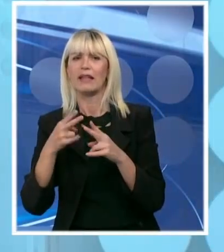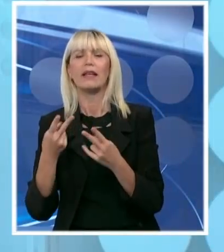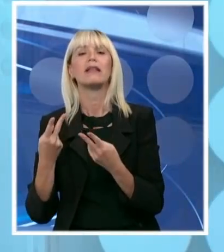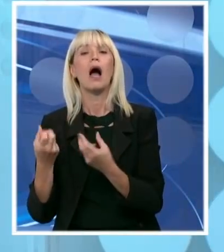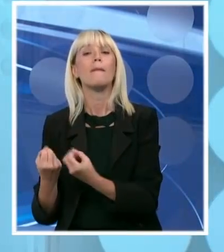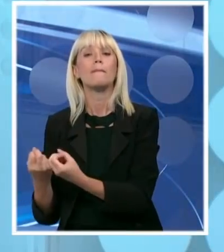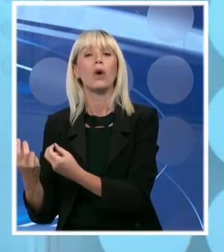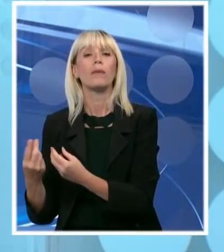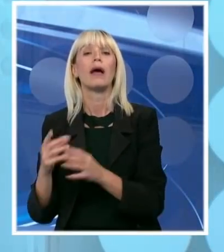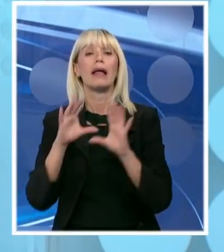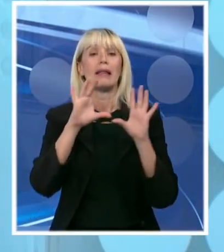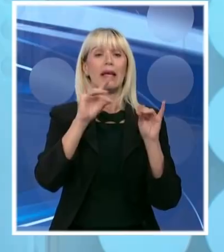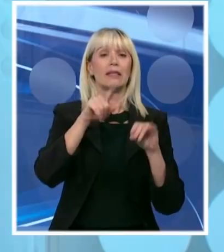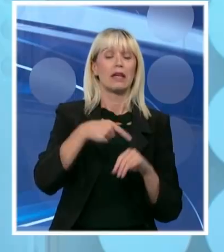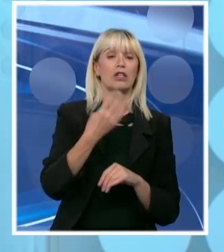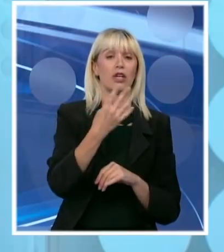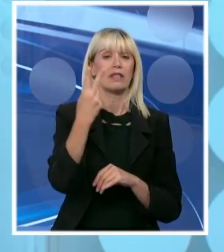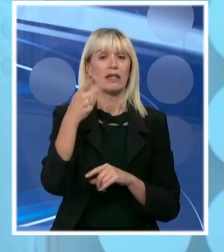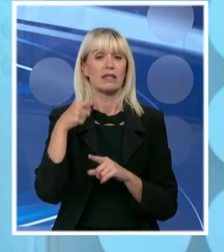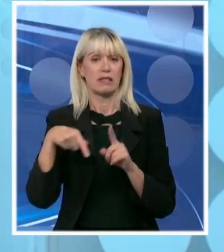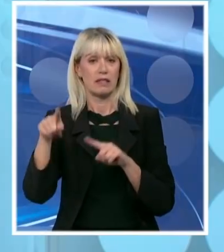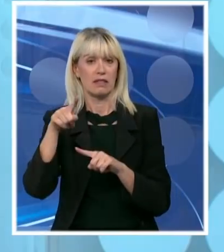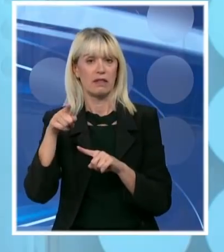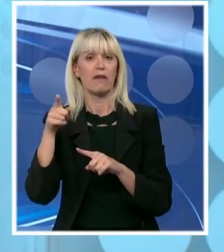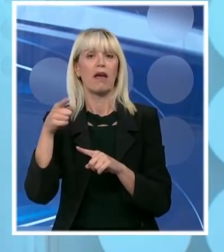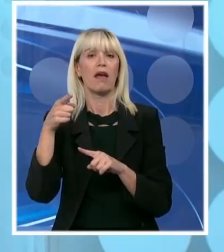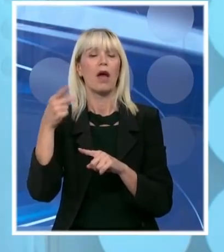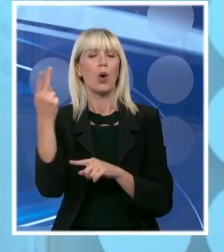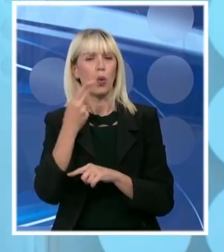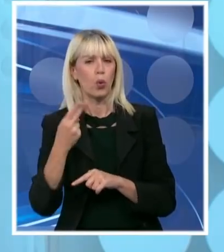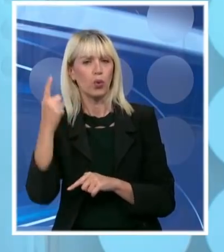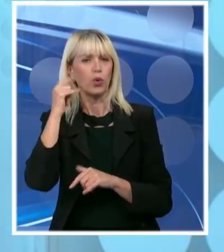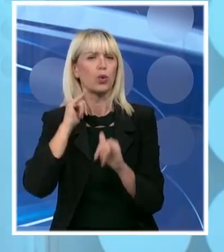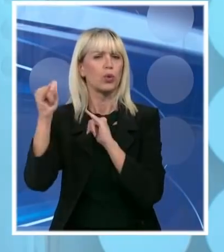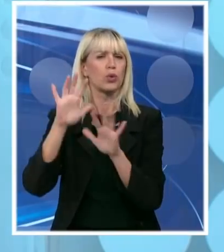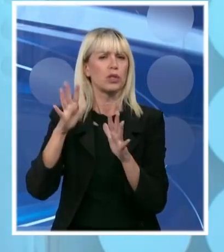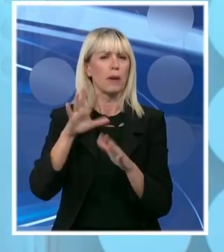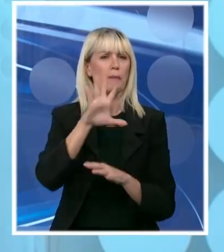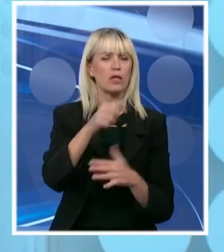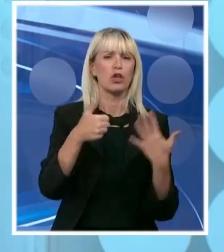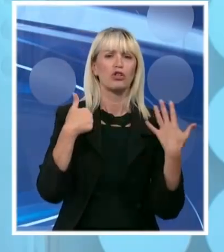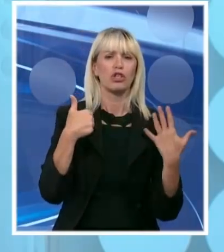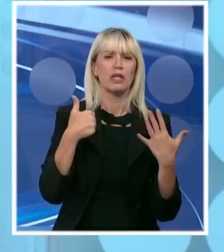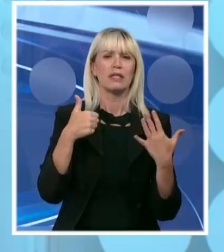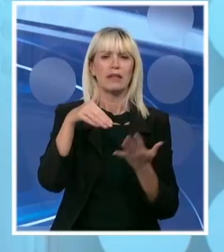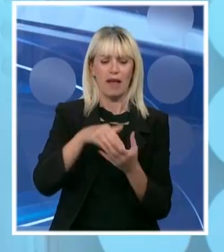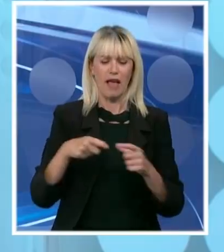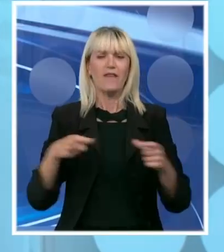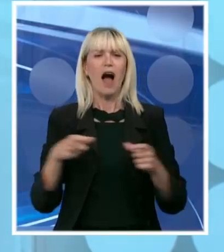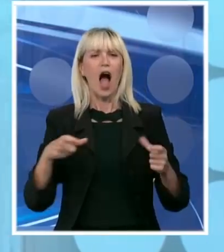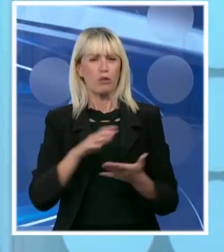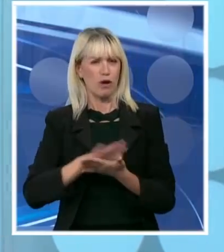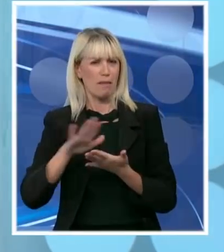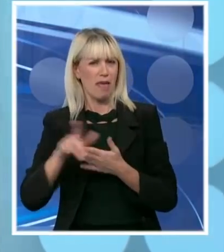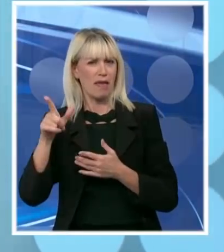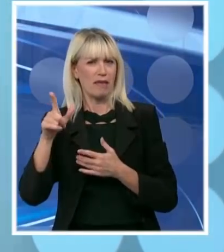sada dali 10,42 milijarde za kulturu za ove slobodne umetnike, za turizam za oko 560 hiljada vouchera. E sad,